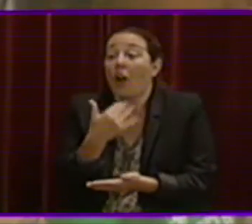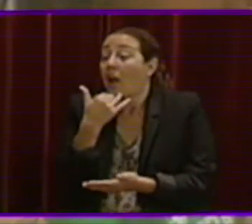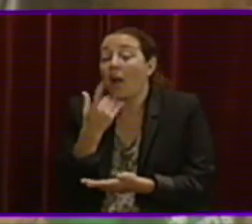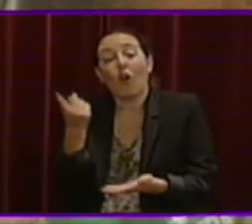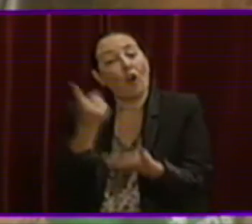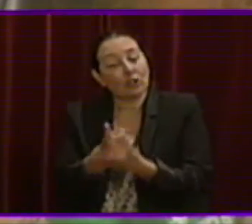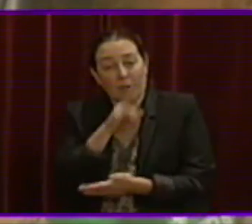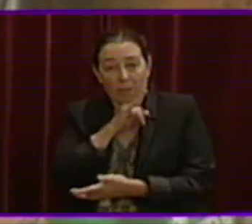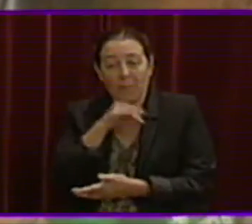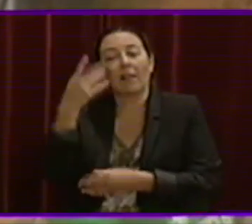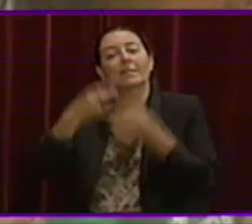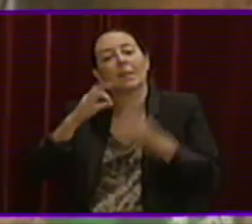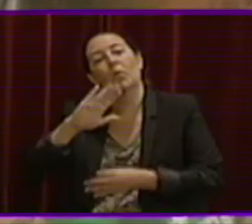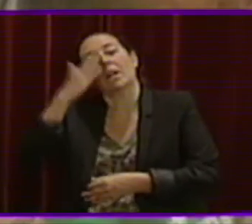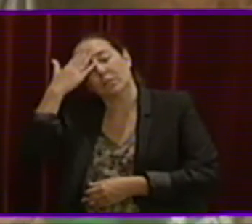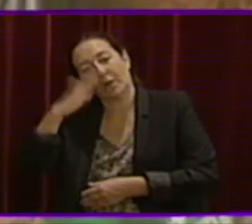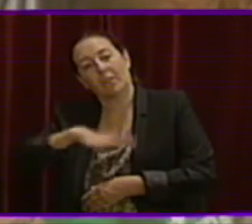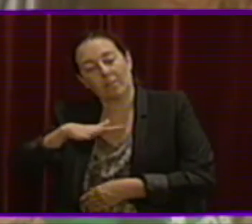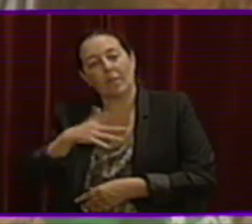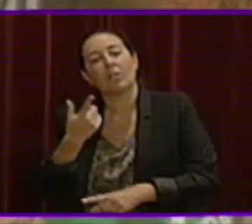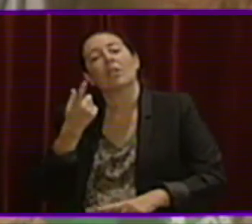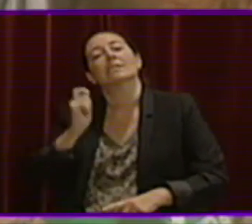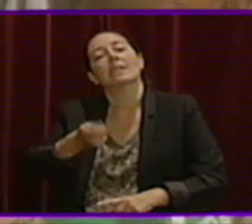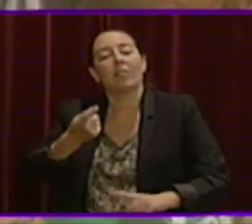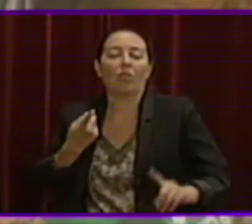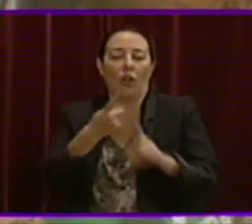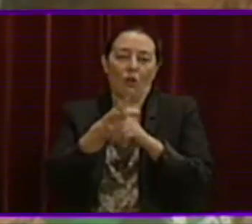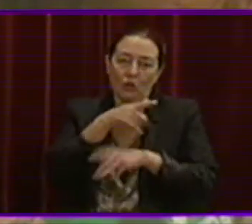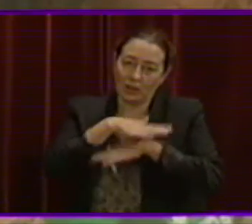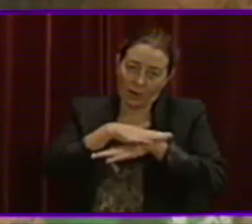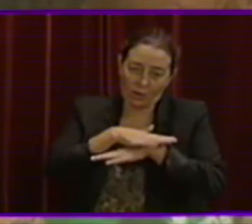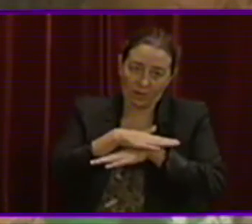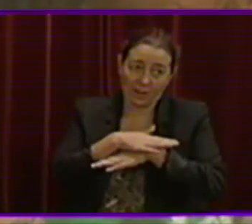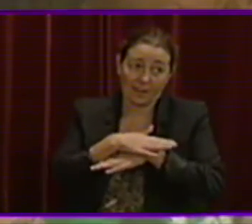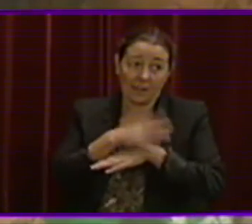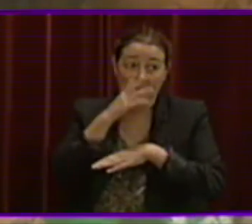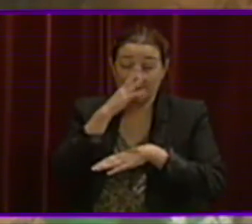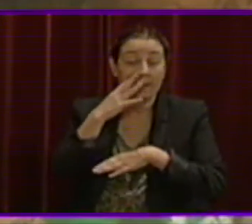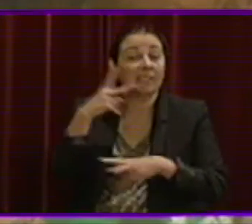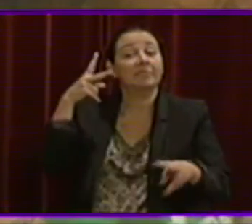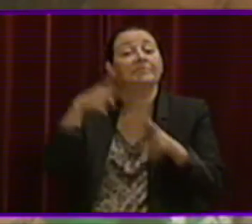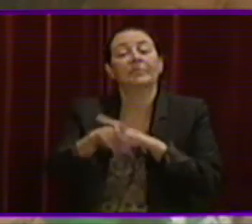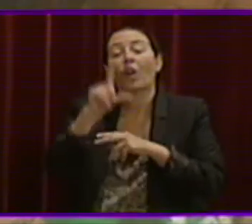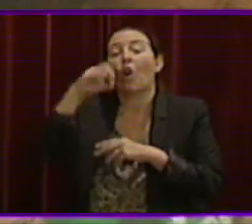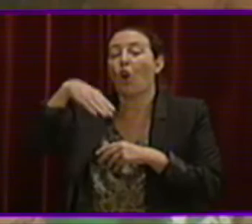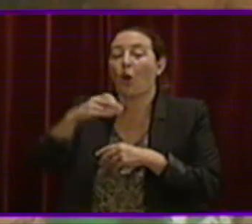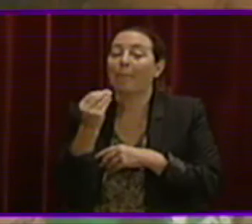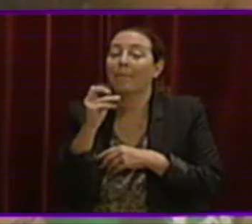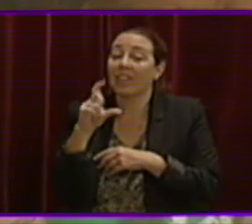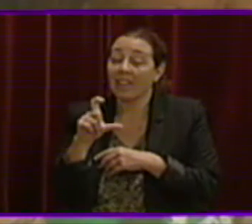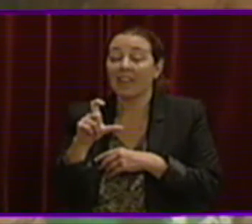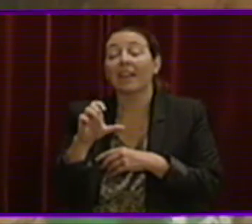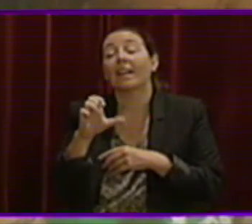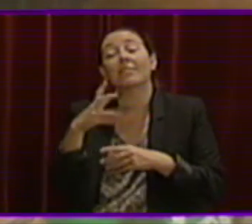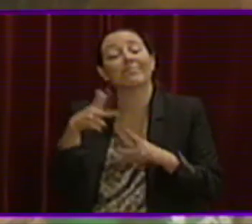Superior de Justícia de Balears torni sentència en contra del govern. No heu pogut aturar l'alumne. Espero que esteu més